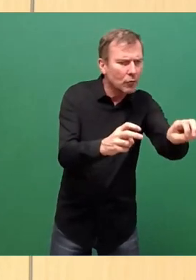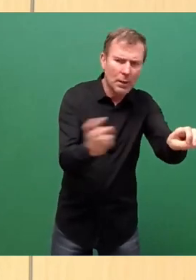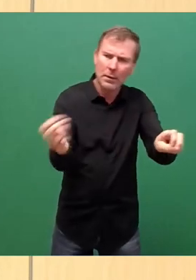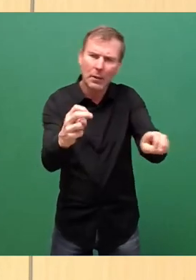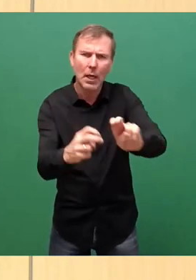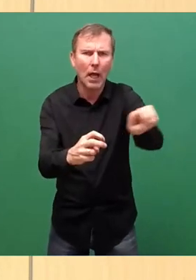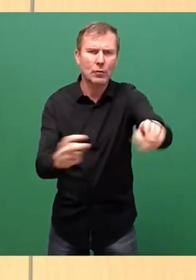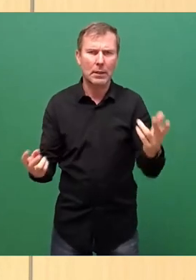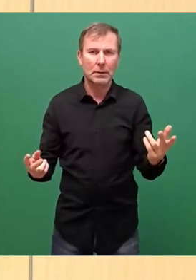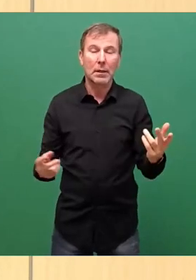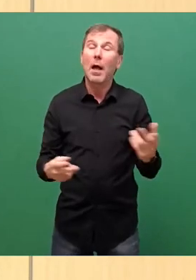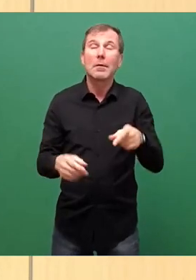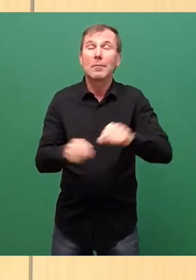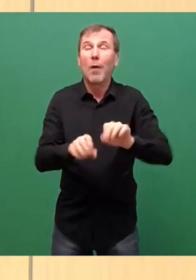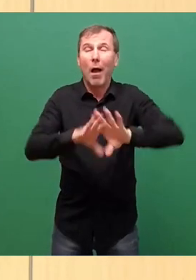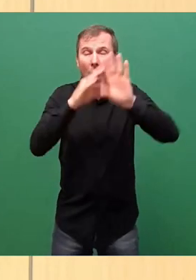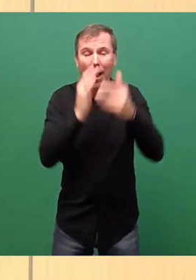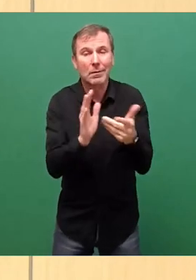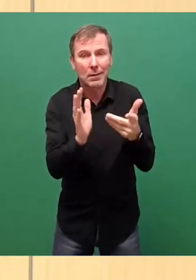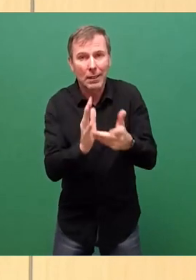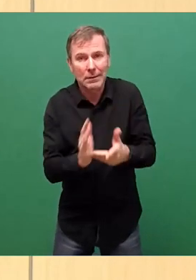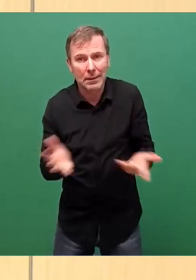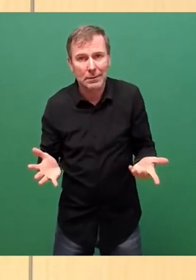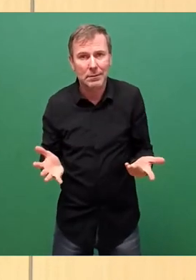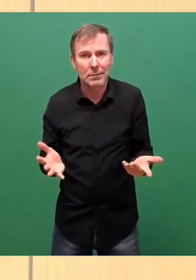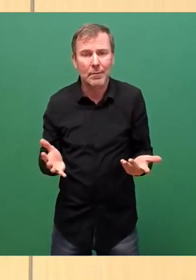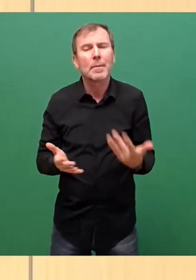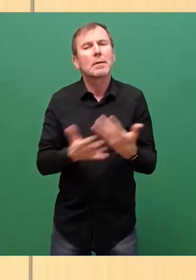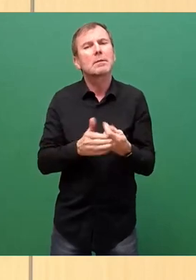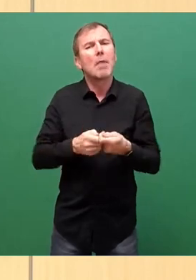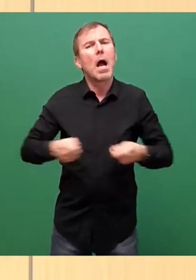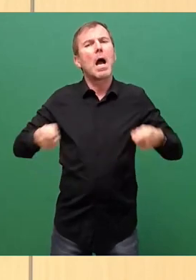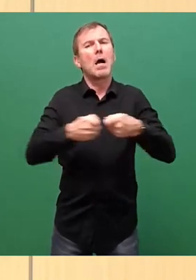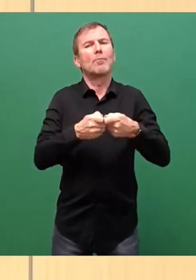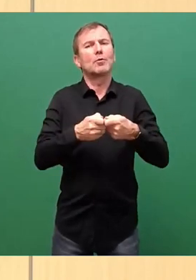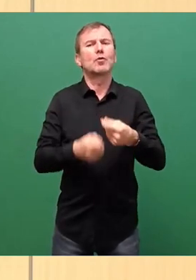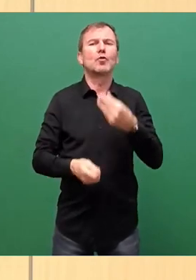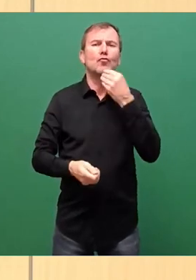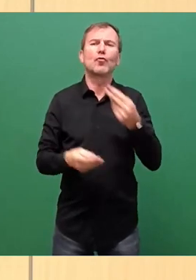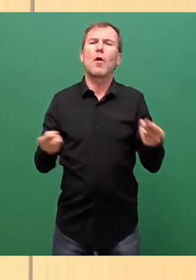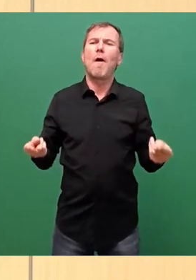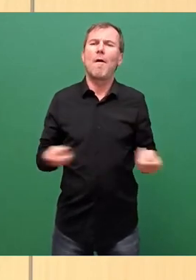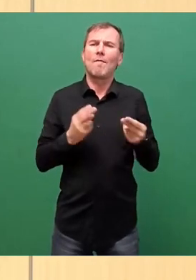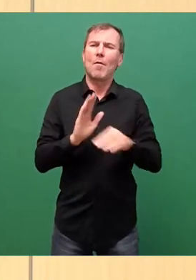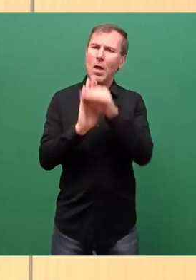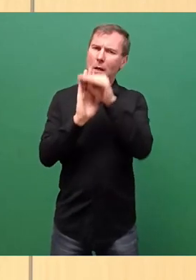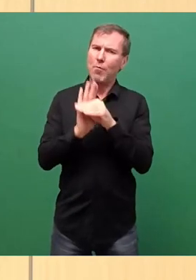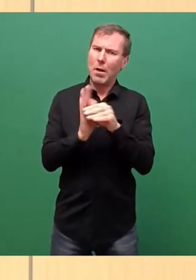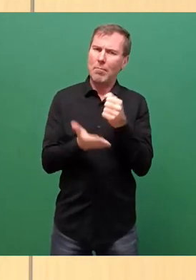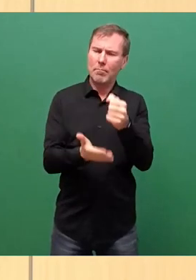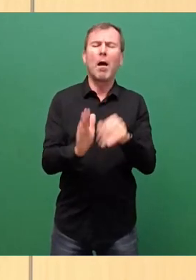alles ausprobieren. Und deswegen hat der Bund ein schönes Förderprogramm aufgestellt. Das heißt Programm zur